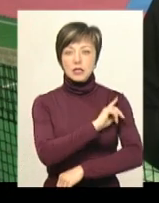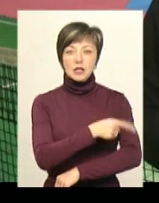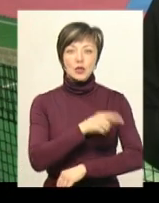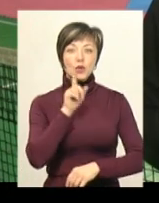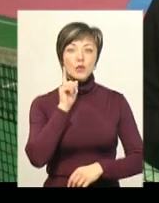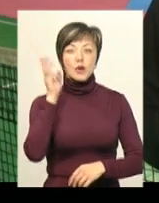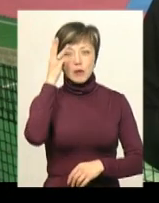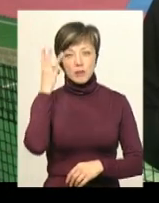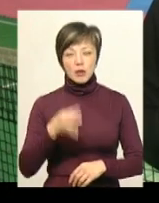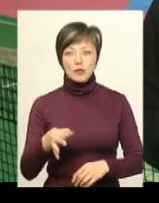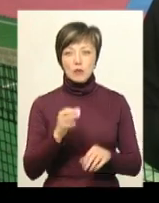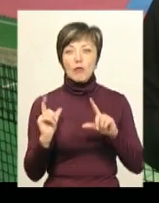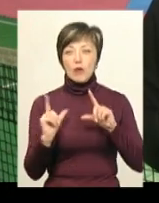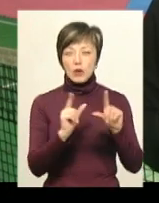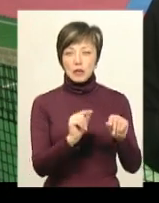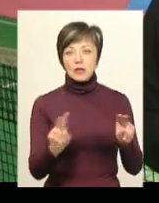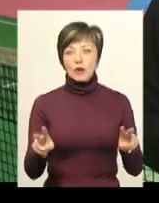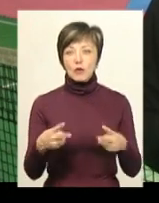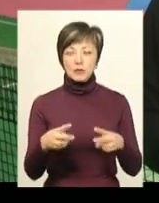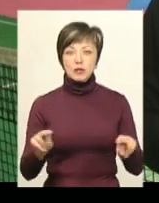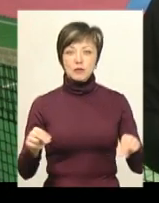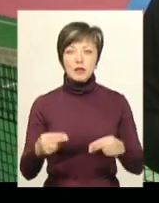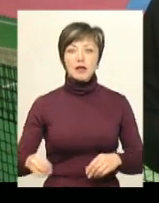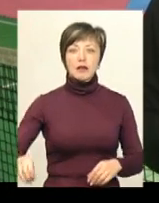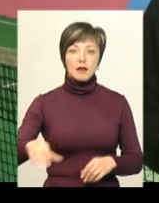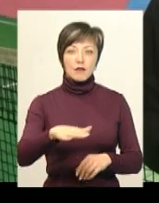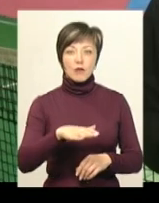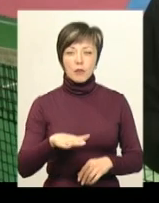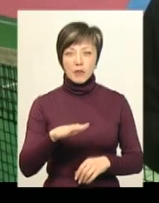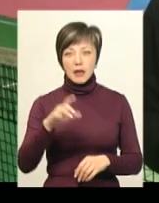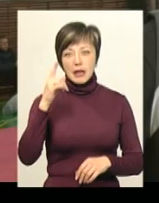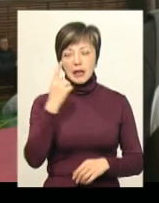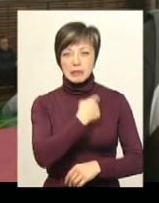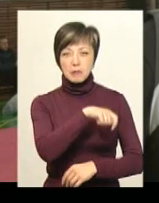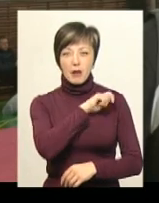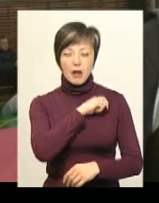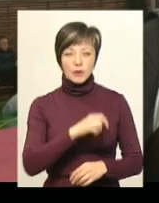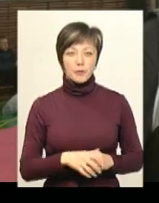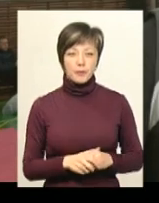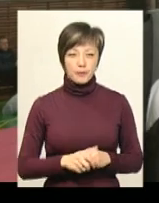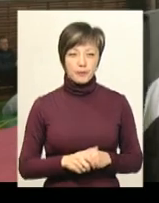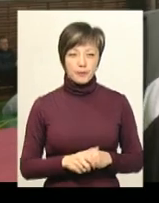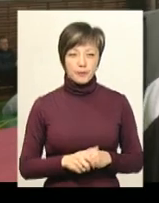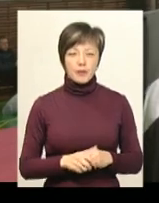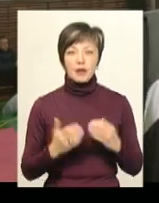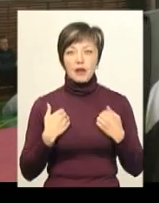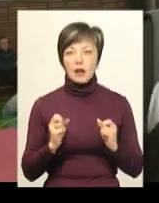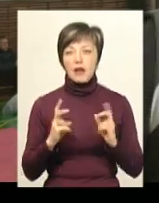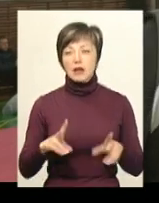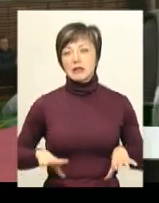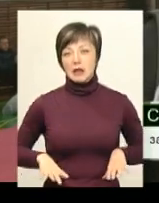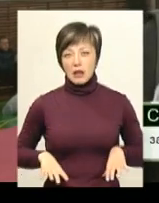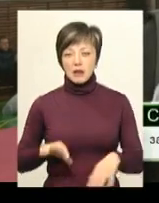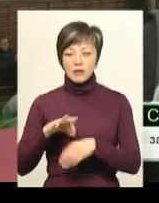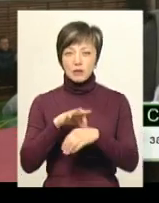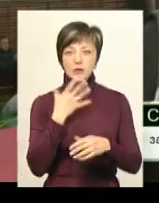юніори Хмельниччини поїдуть на клубний чемпіонат Європи в Валенцію, в Іспанію». «Я як тренер везу